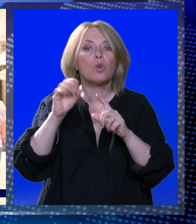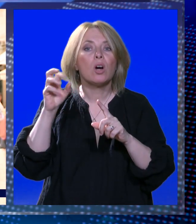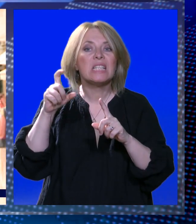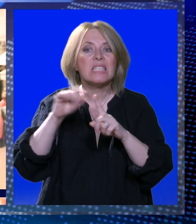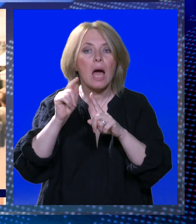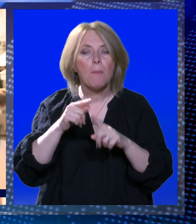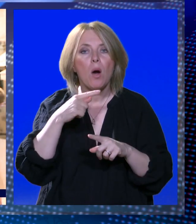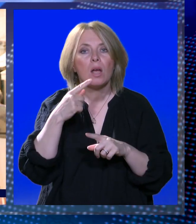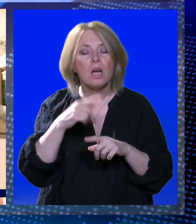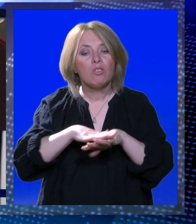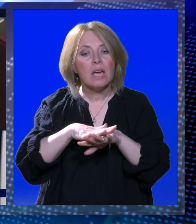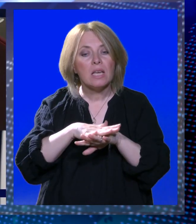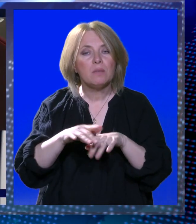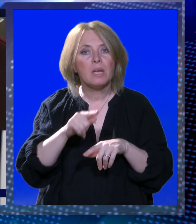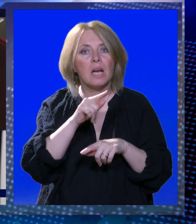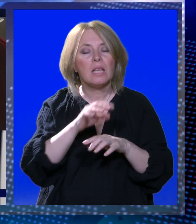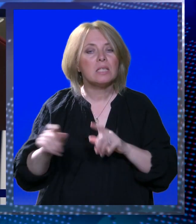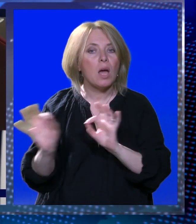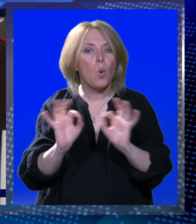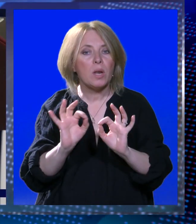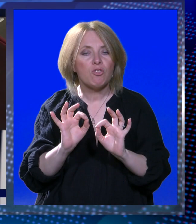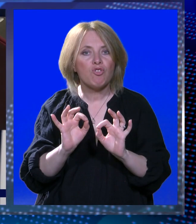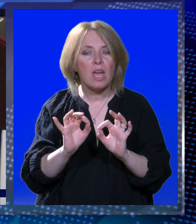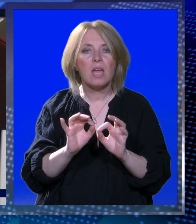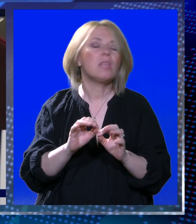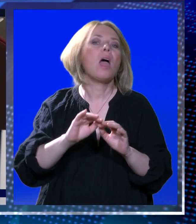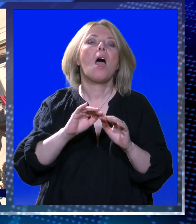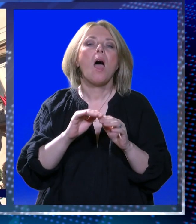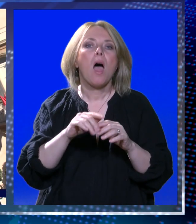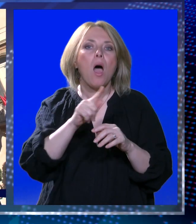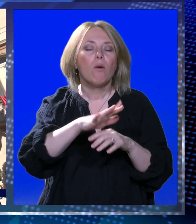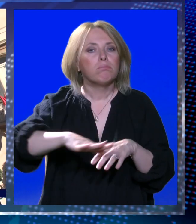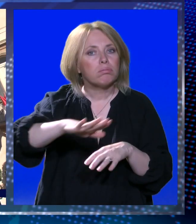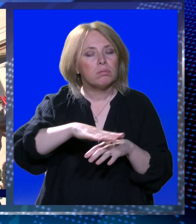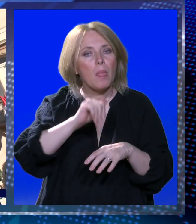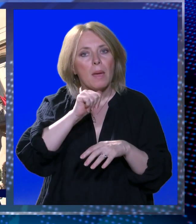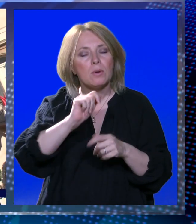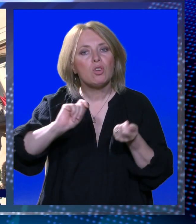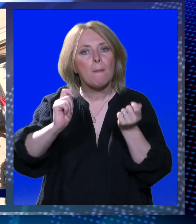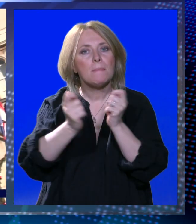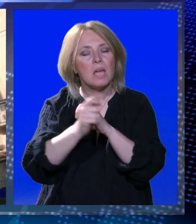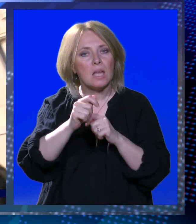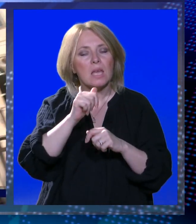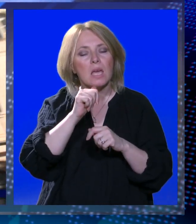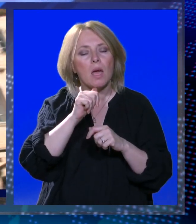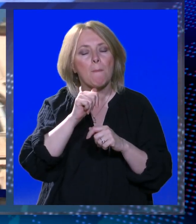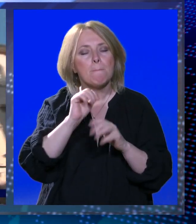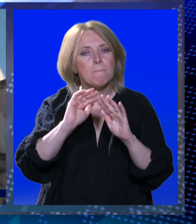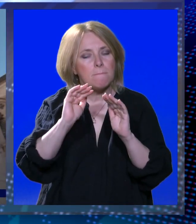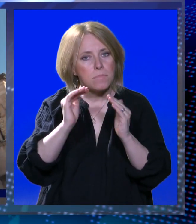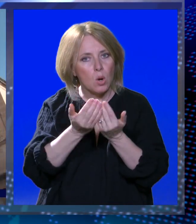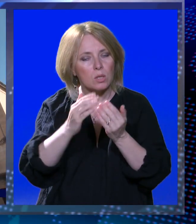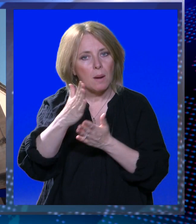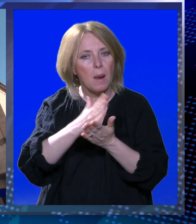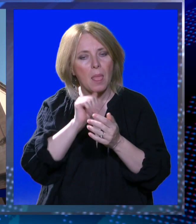Capor ističe kako je isprika da se uređenje propisano prostorim planom ne može mijenjati, zapravo služila vladajućima da ne poštuju volju građana još od